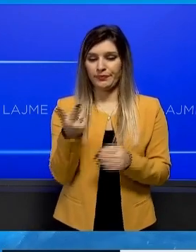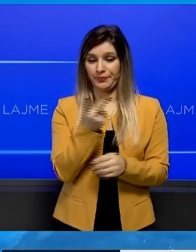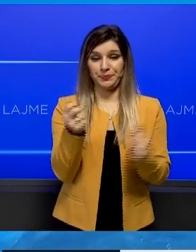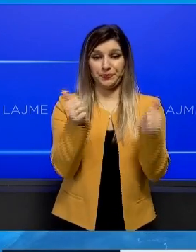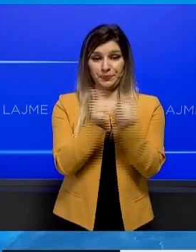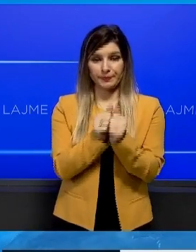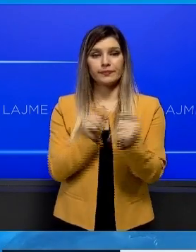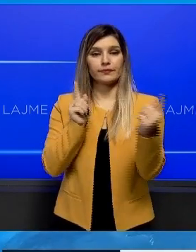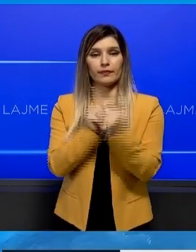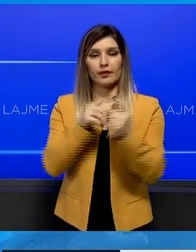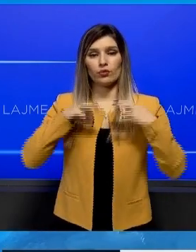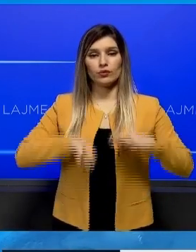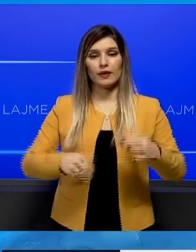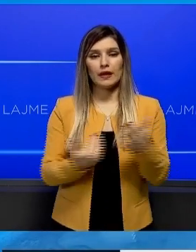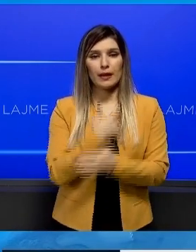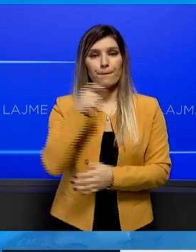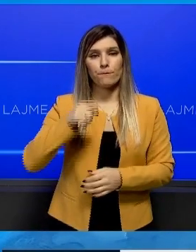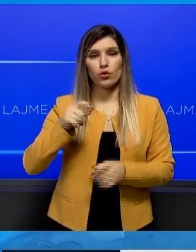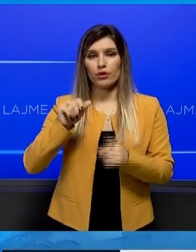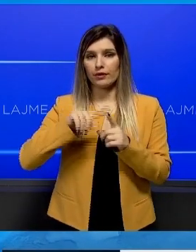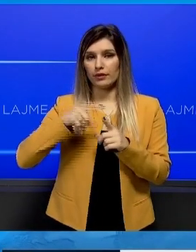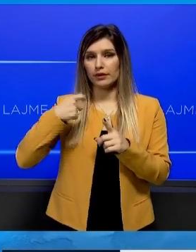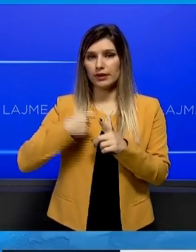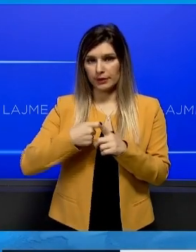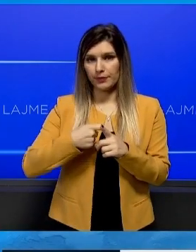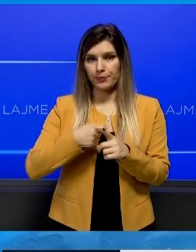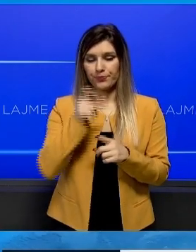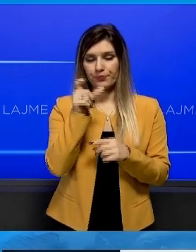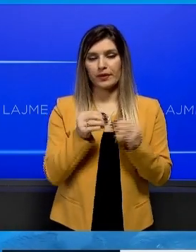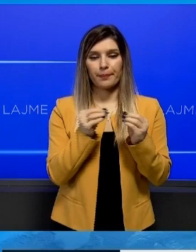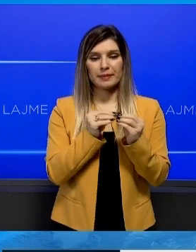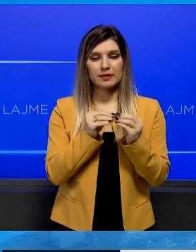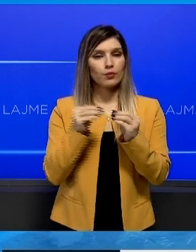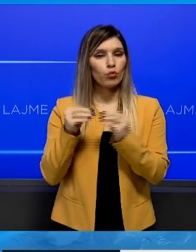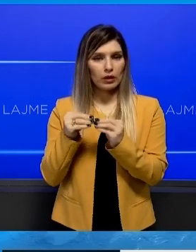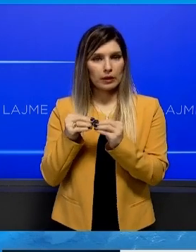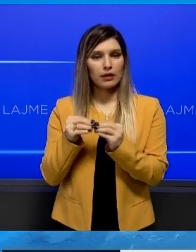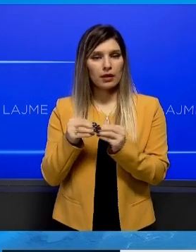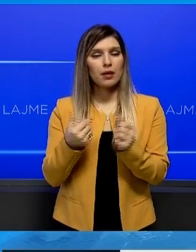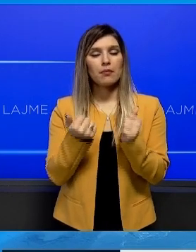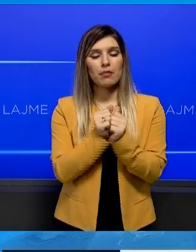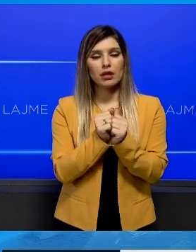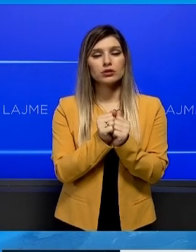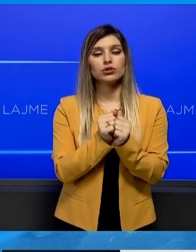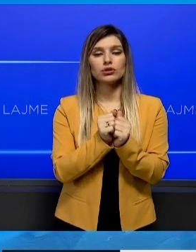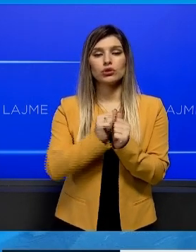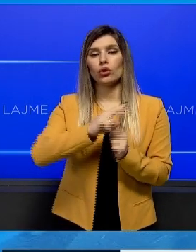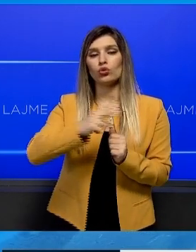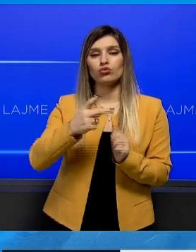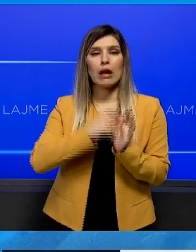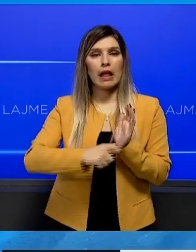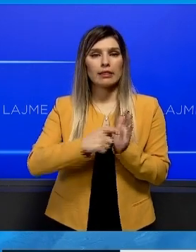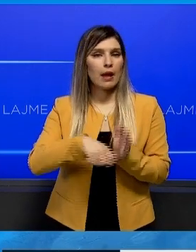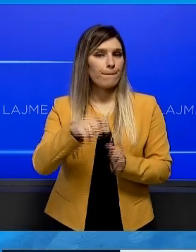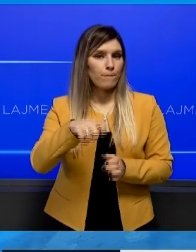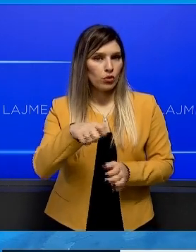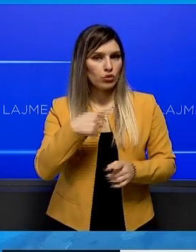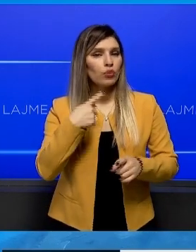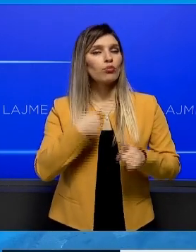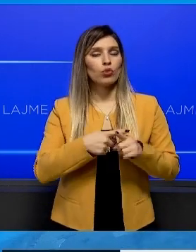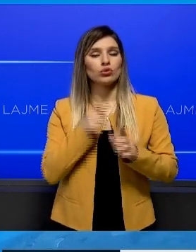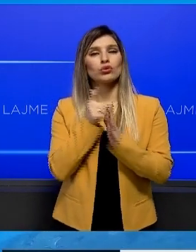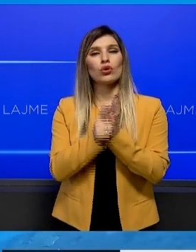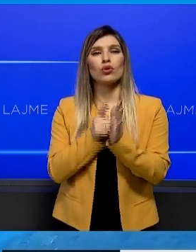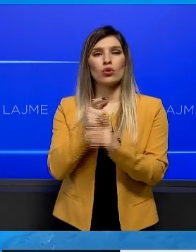pritun në takim kryetarit në rritë të bordit të Radio Televizionit të Kosovës Besnik Boletini, së bashku me disa antarë të kti bordis dhe ushtruesin e